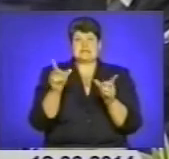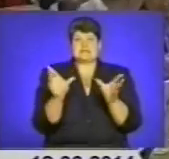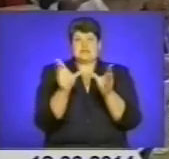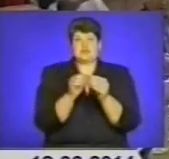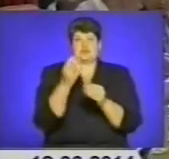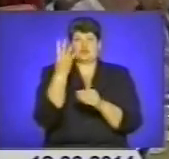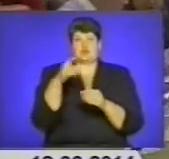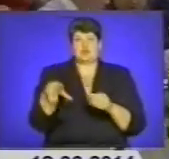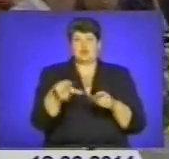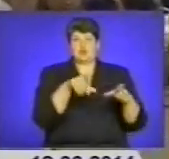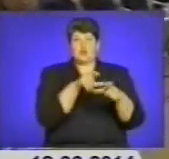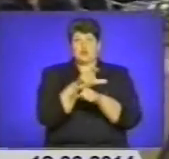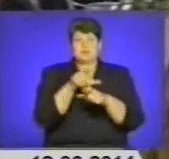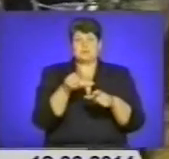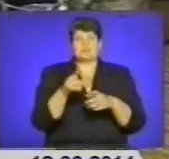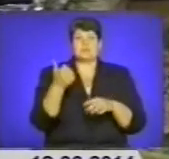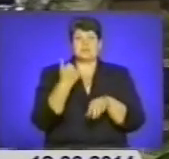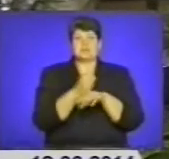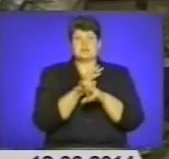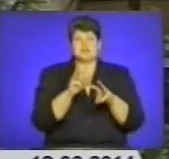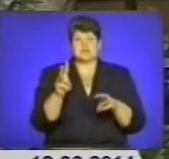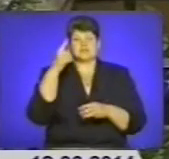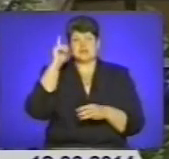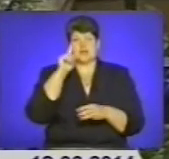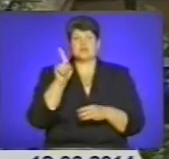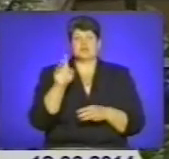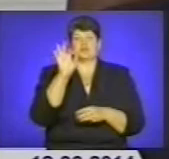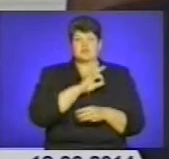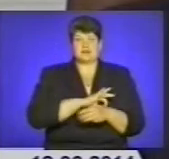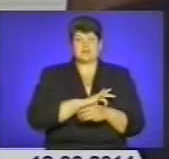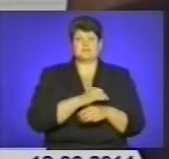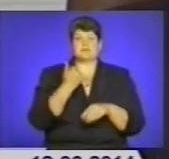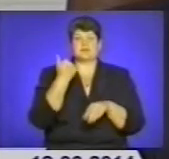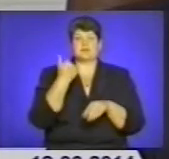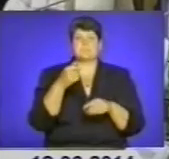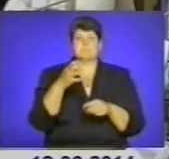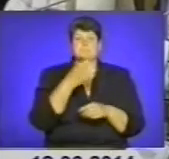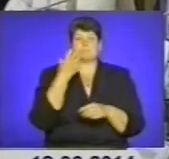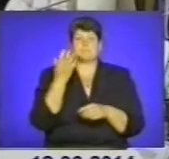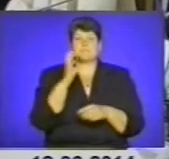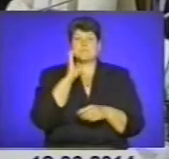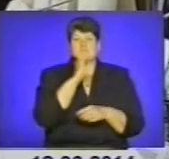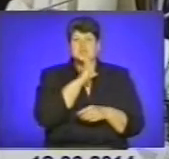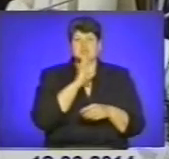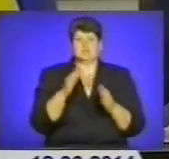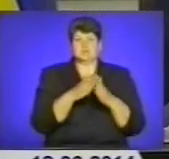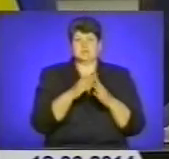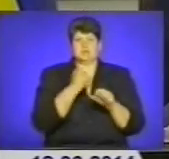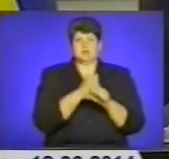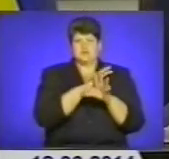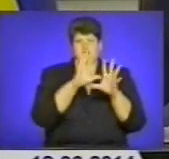Прем'єр знає, кому це вигідно. Північний світ робить усе, аби дискредитувати Україну як надійного транзитера блакитного палива.